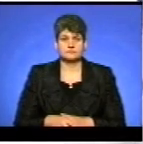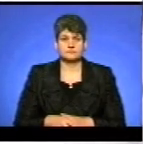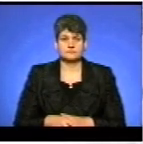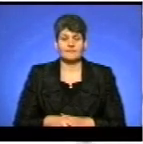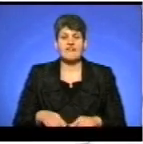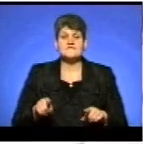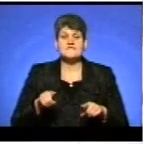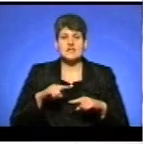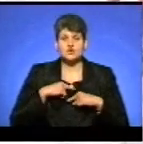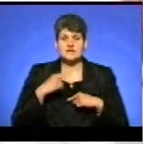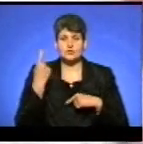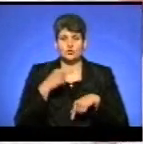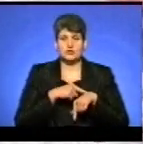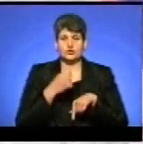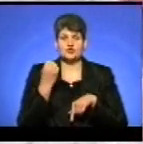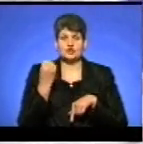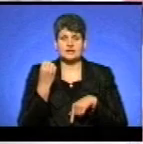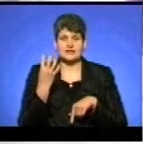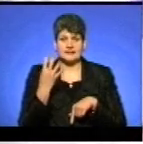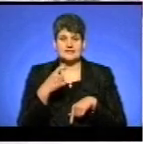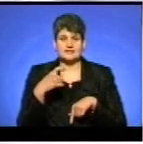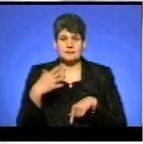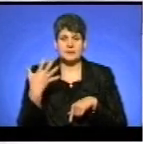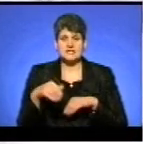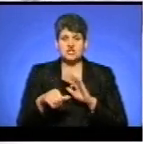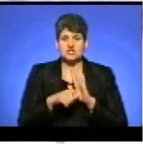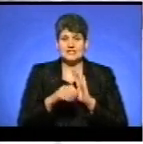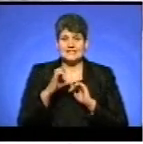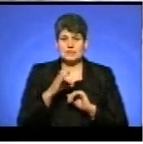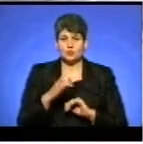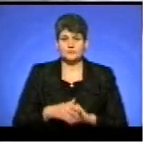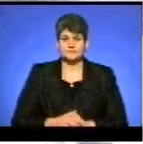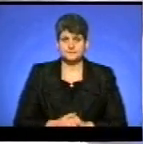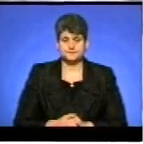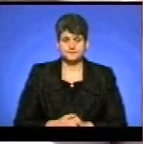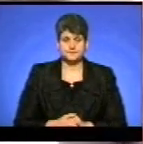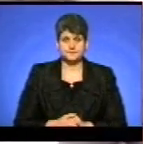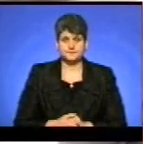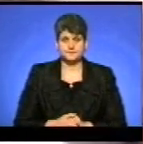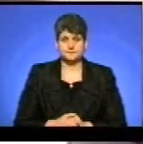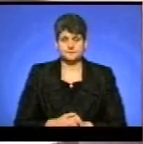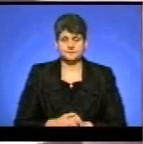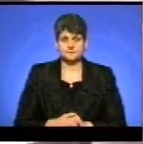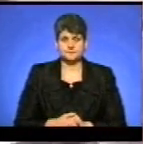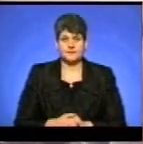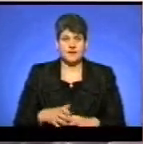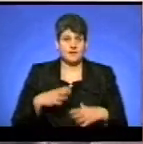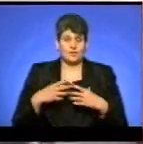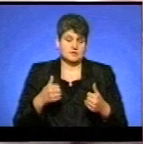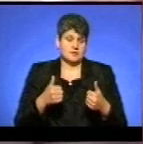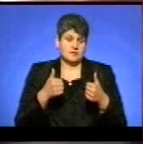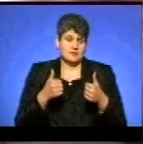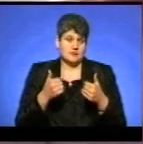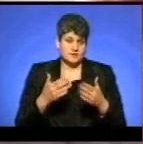Фінішує за одну годину 14 хвилин 56 секунд. Емоції, класно.